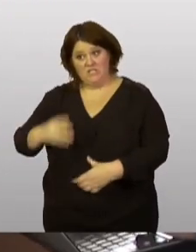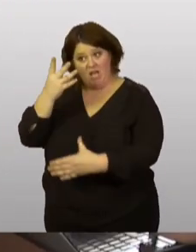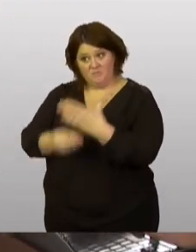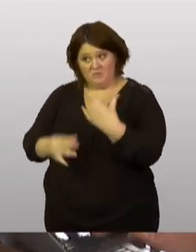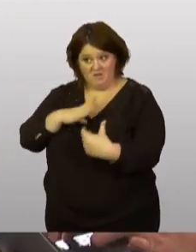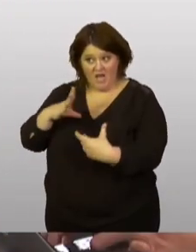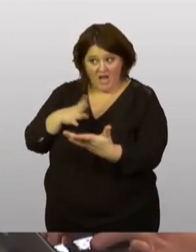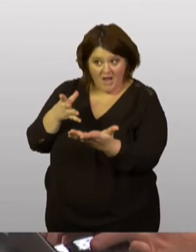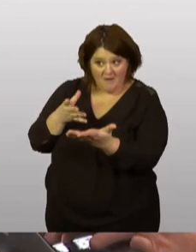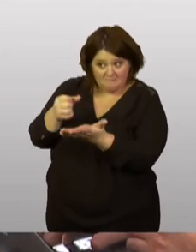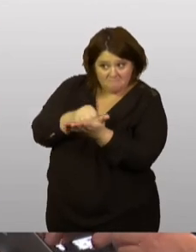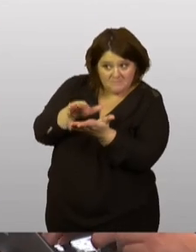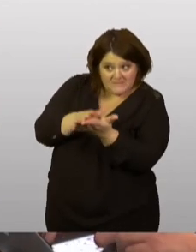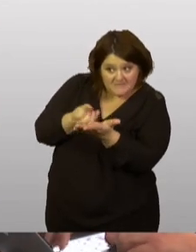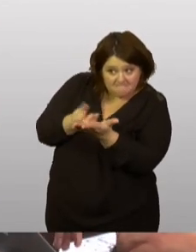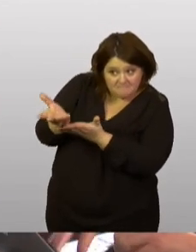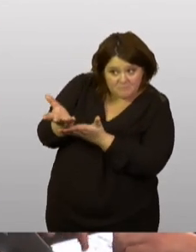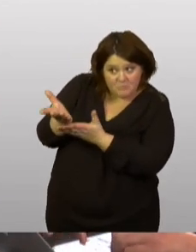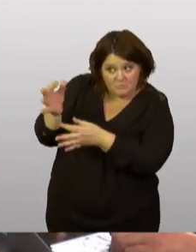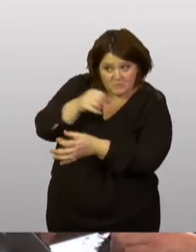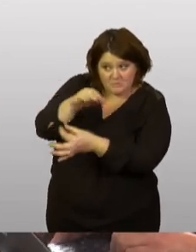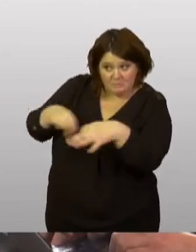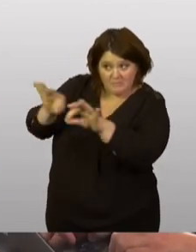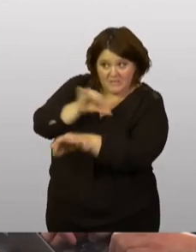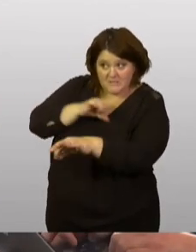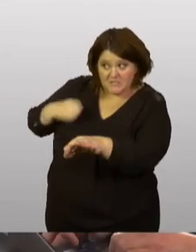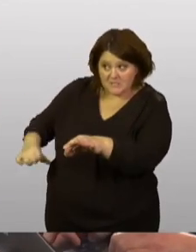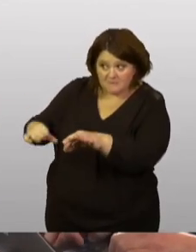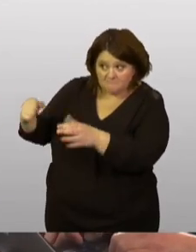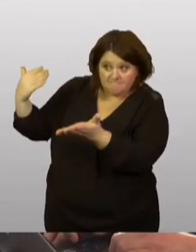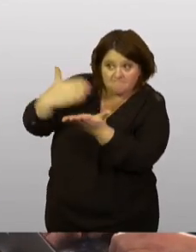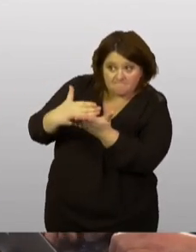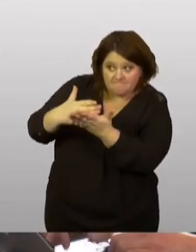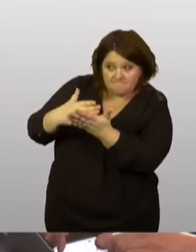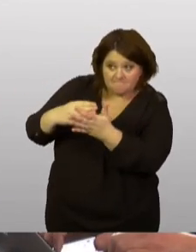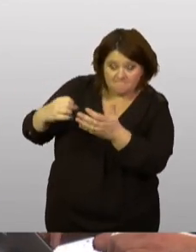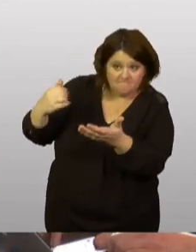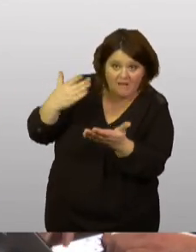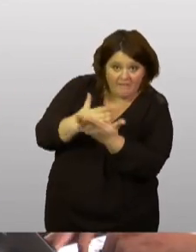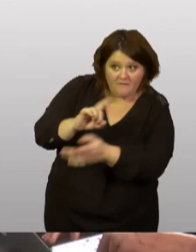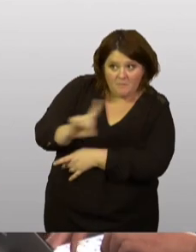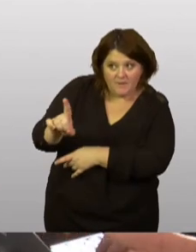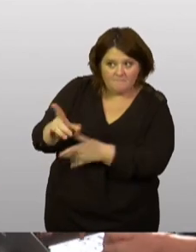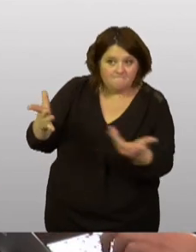particulier à faire passer à ce grand pays qui, pour l'instant, ne se mobilise pas auprès de l'Ukraine